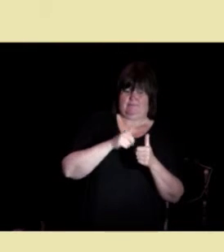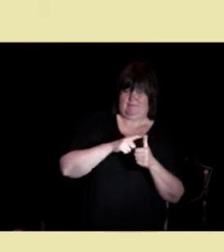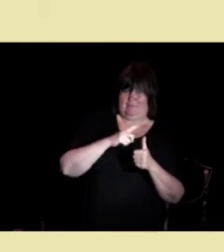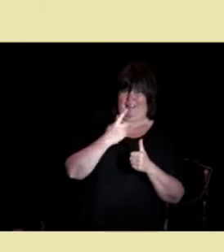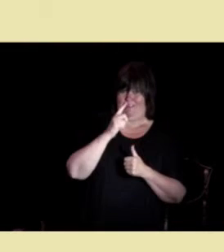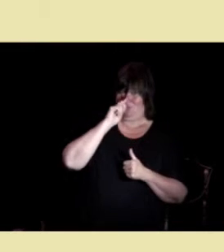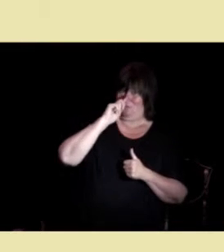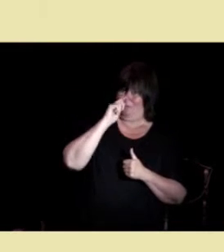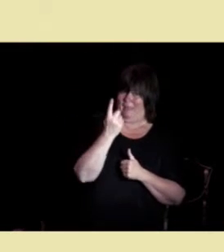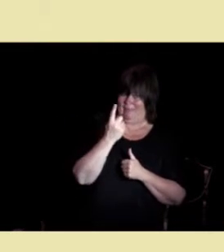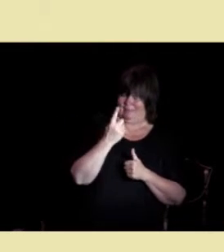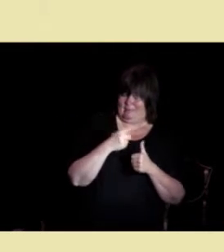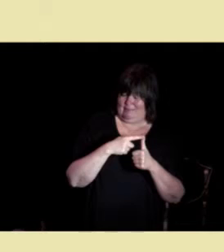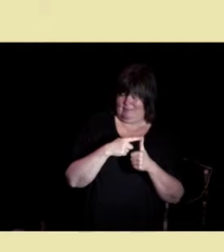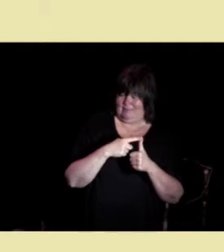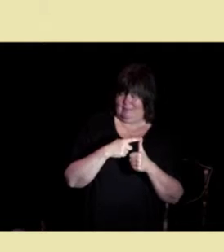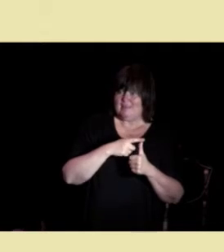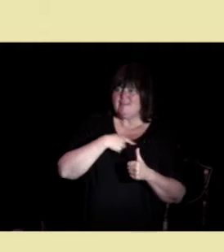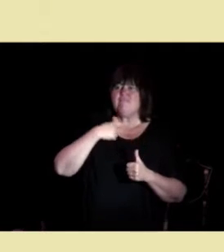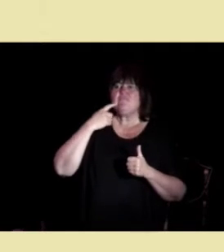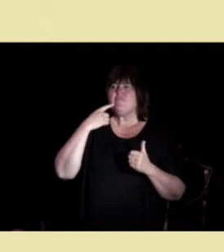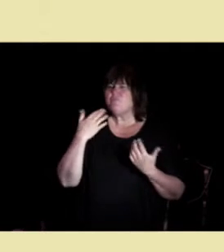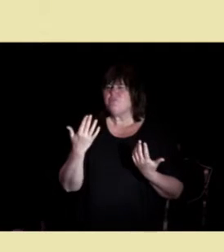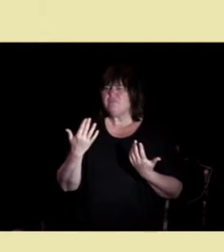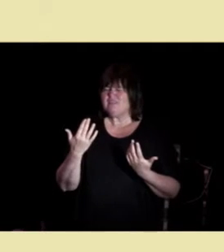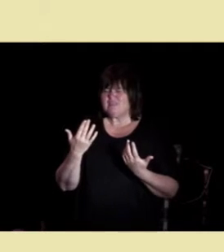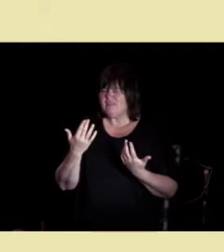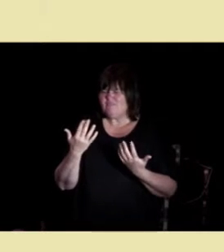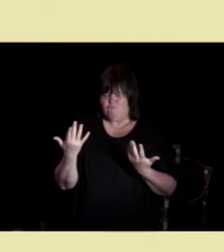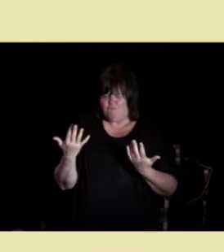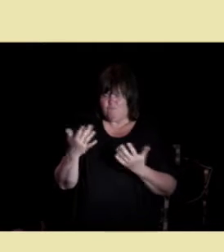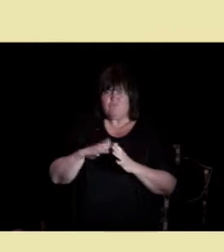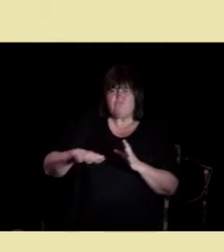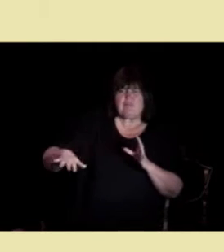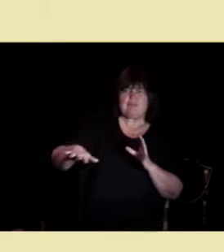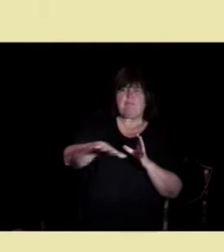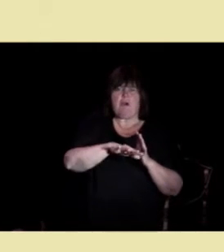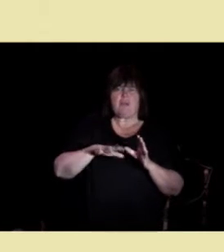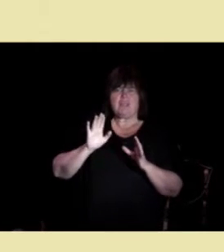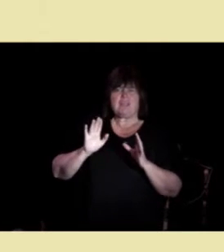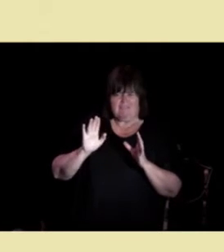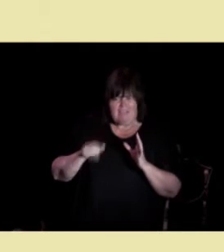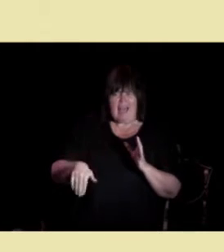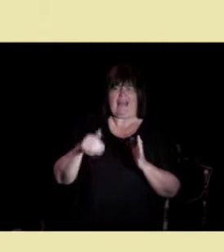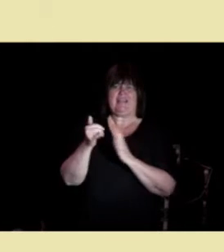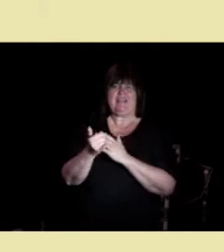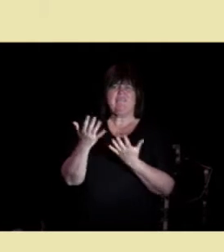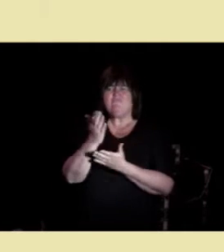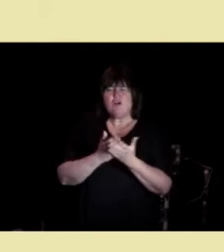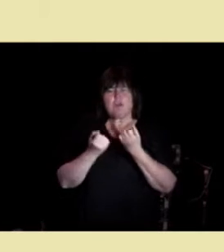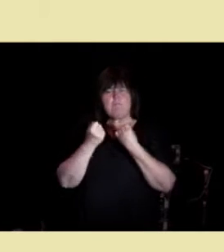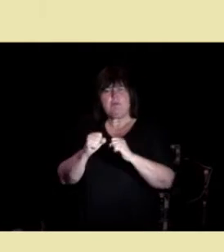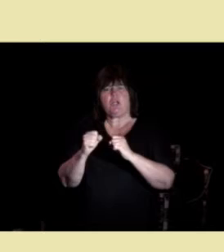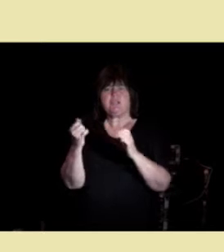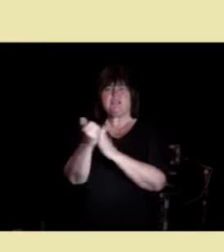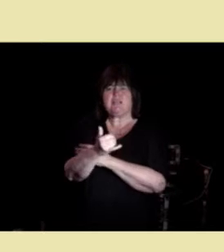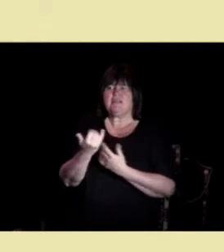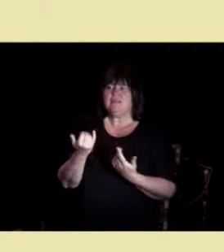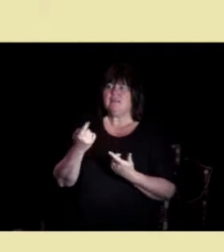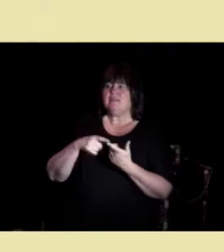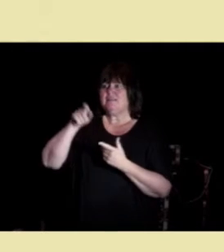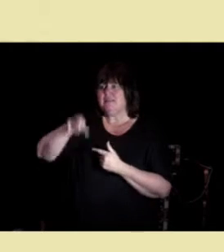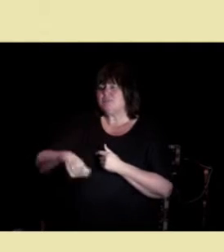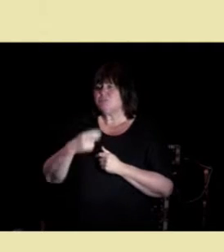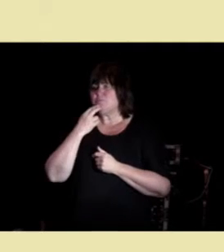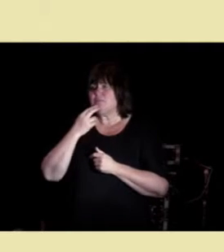én, at du må vite hvilket marked du befinner deg i, hvilken bransje du er i. Det er en fyr som heter Cal Newport, han har